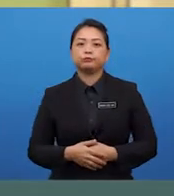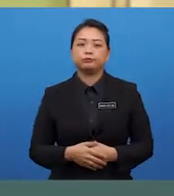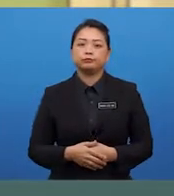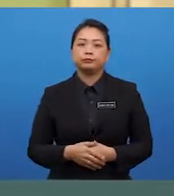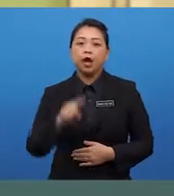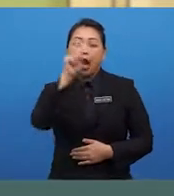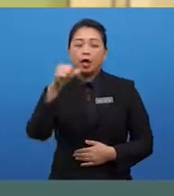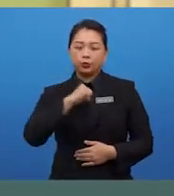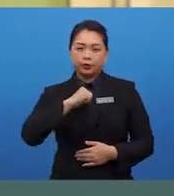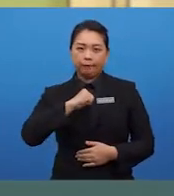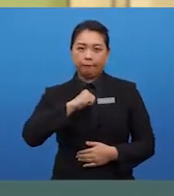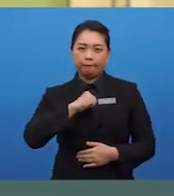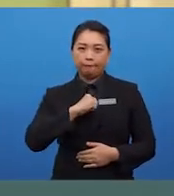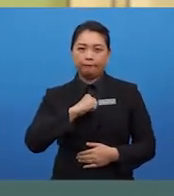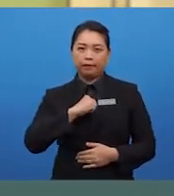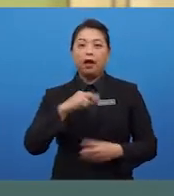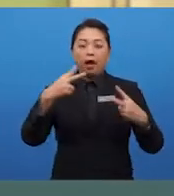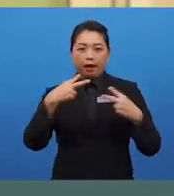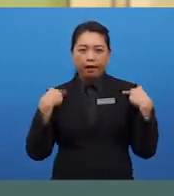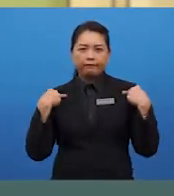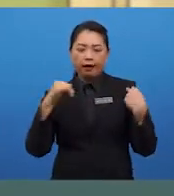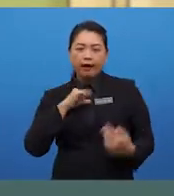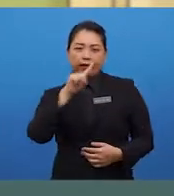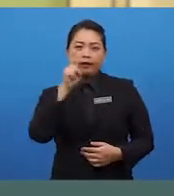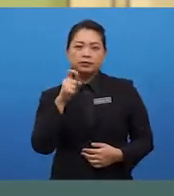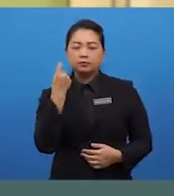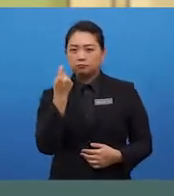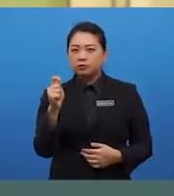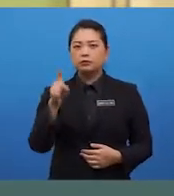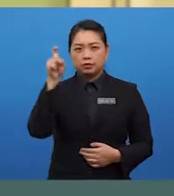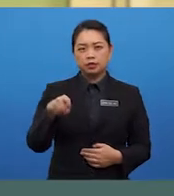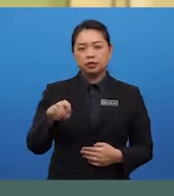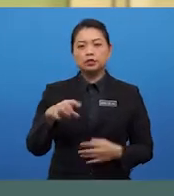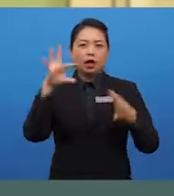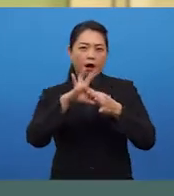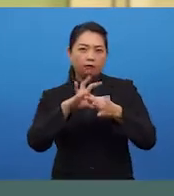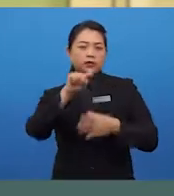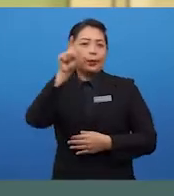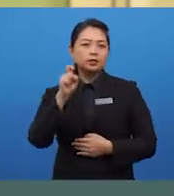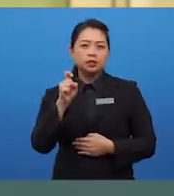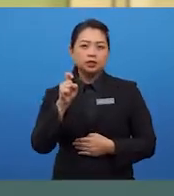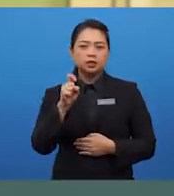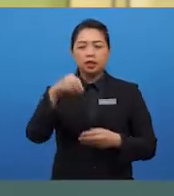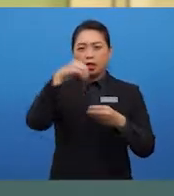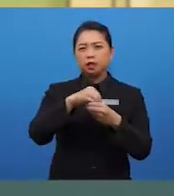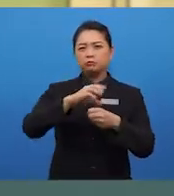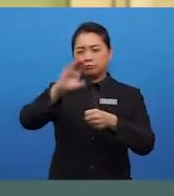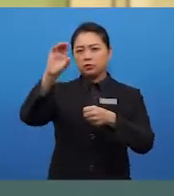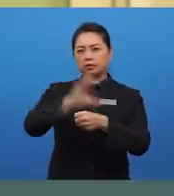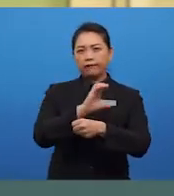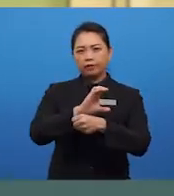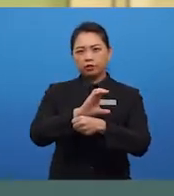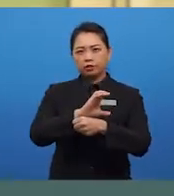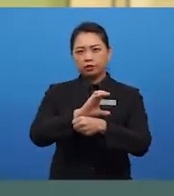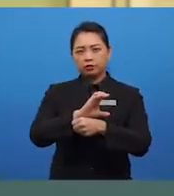Now, ask yourself, have I answered the needs of the question in sufficient depth